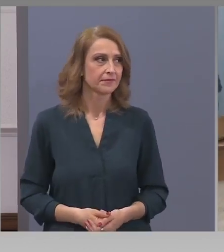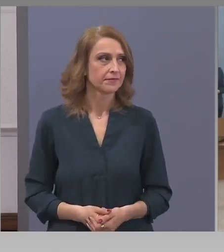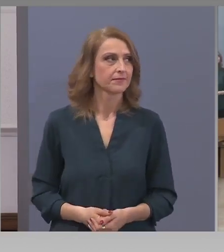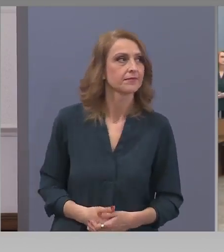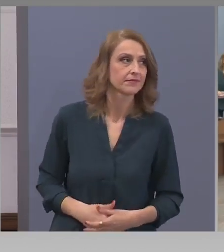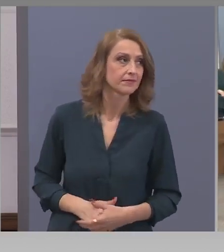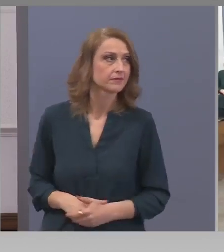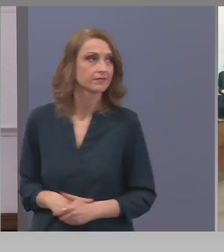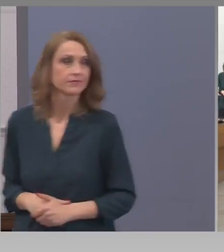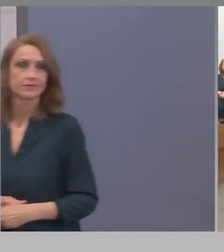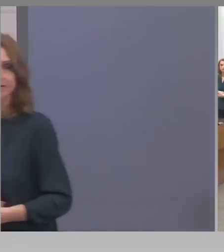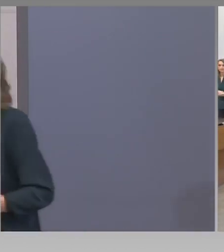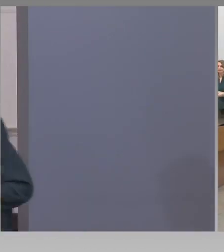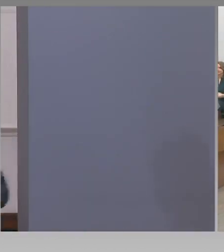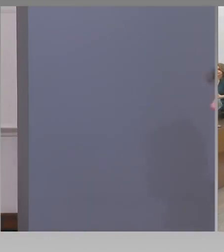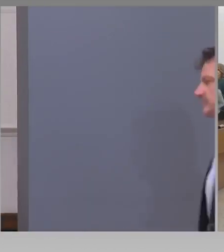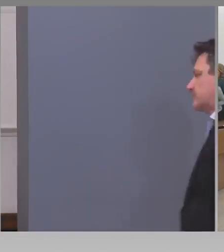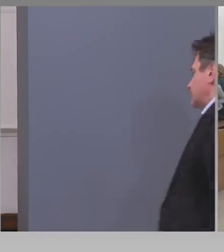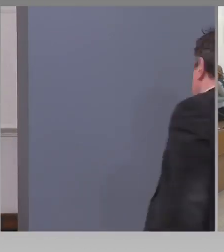Благодаря.